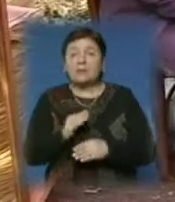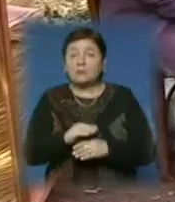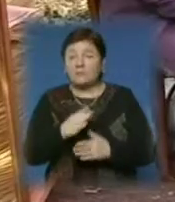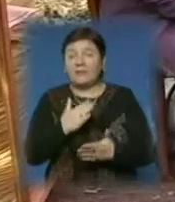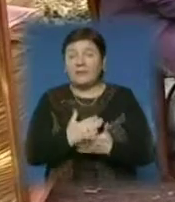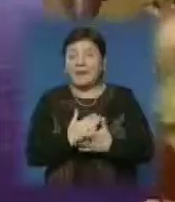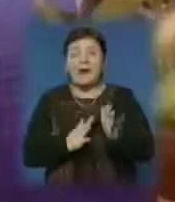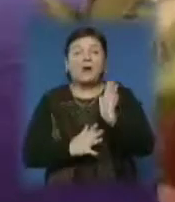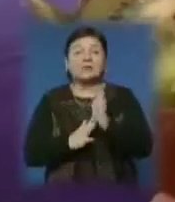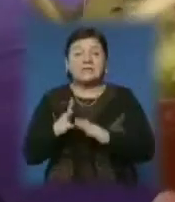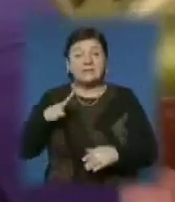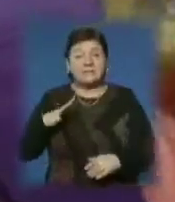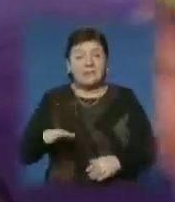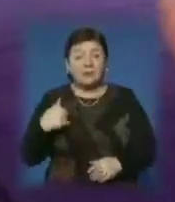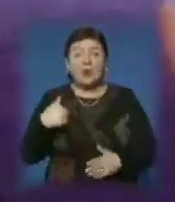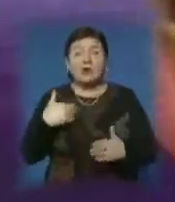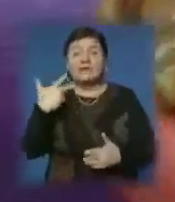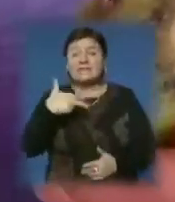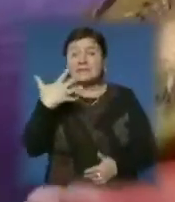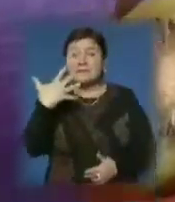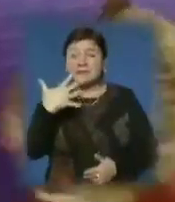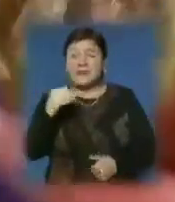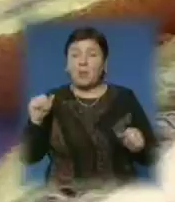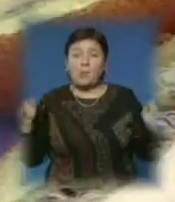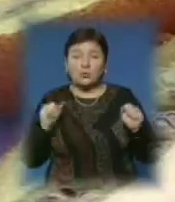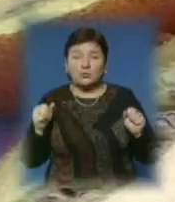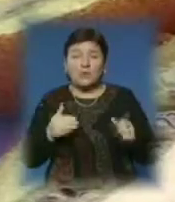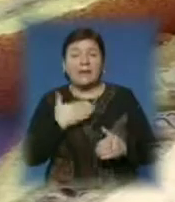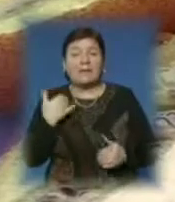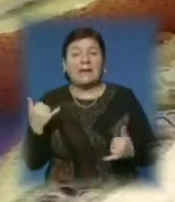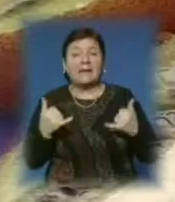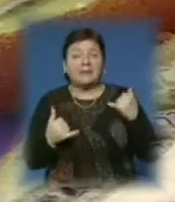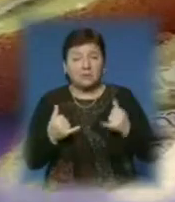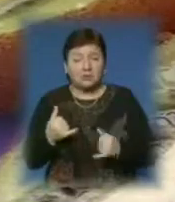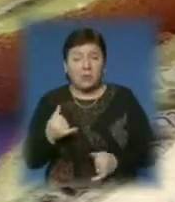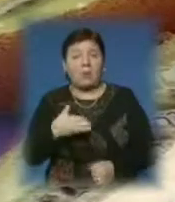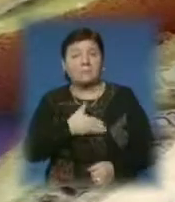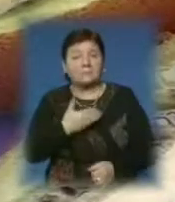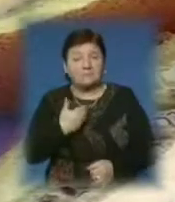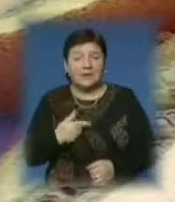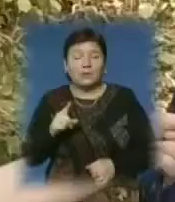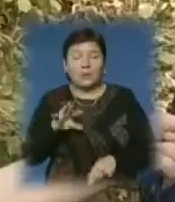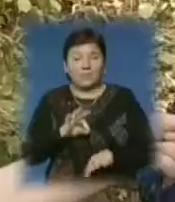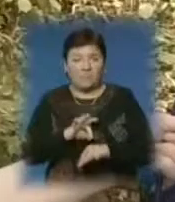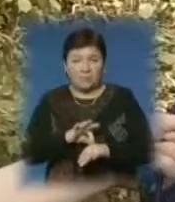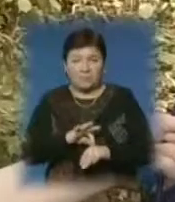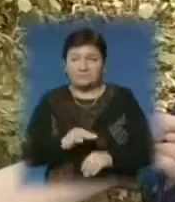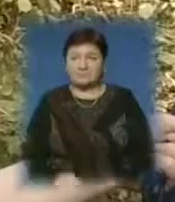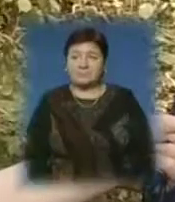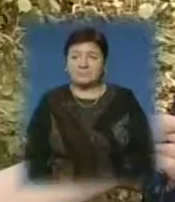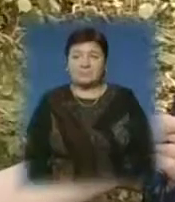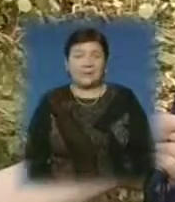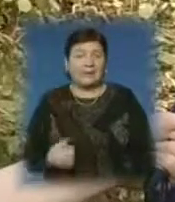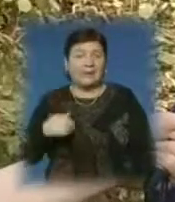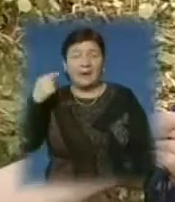має. Рослина витримує до 35 градусів морозу і не потребує хімічного підживлення та обробки, оскільки стійка до хвороб. Я думаю,